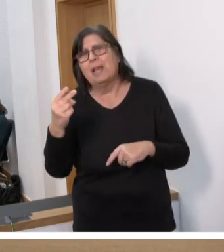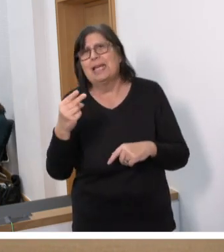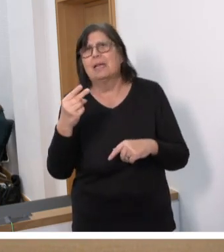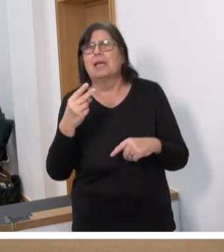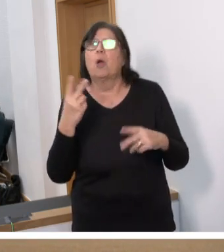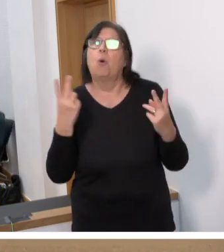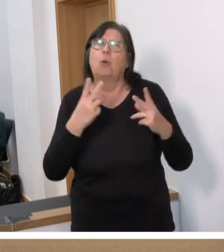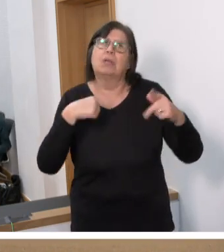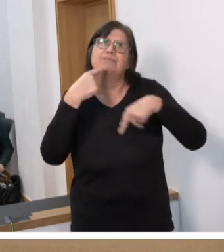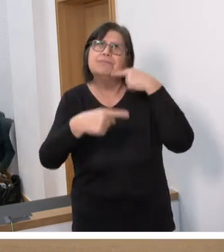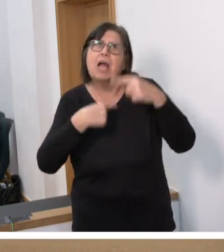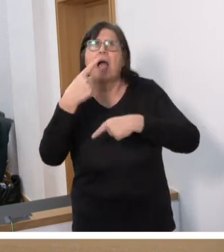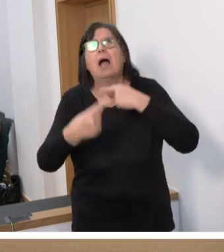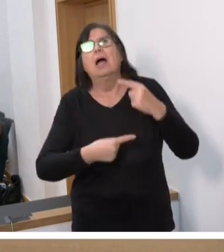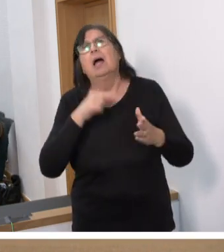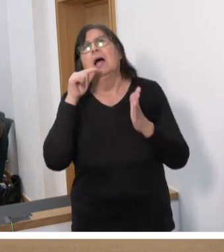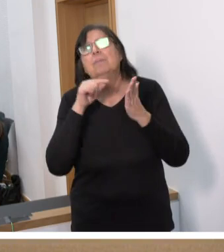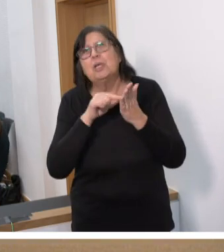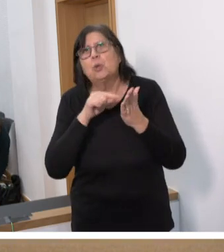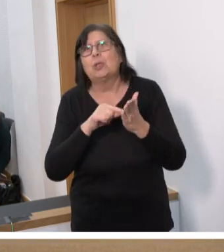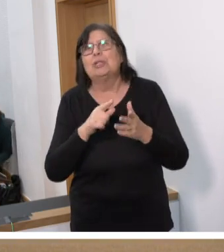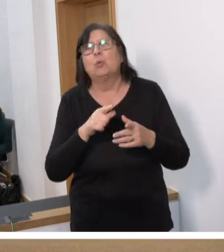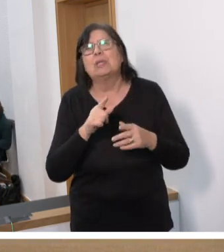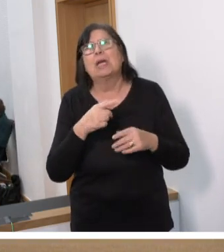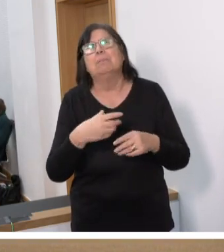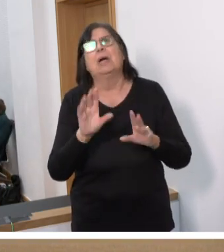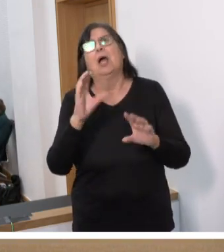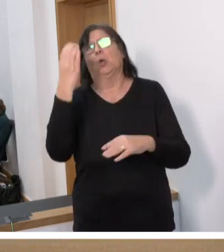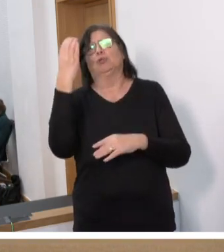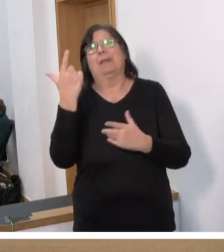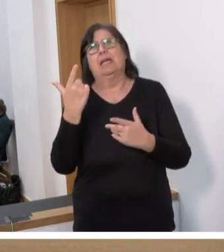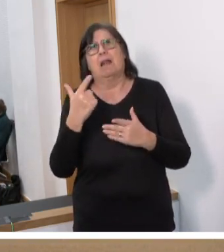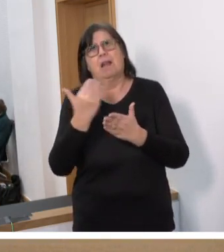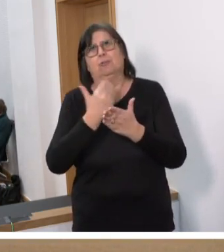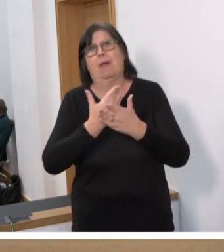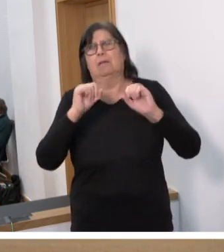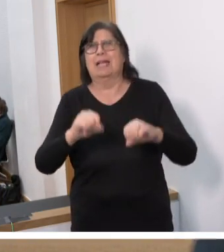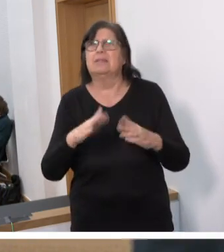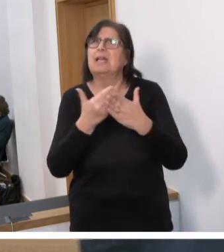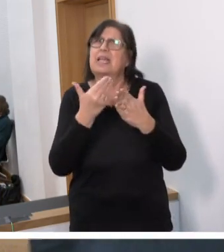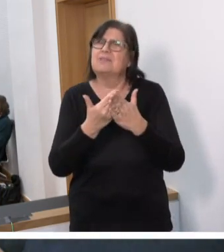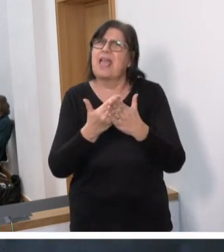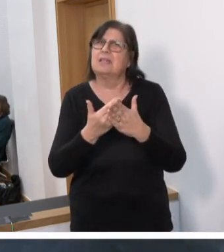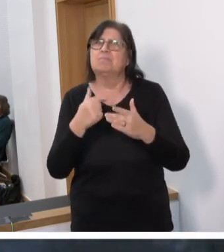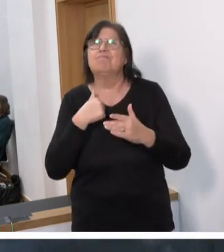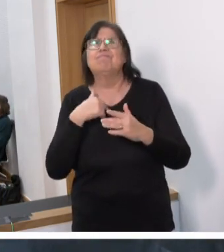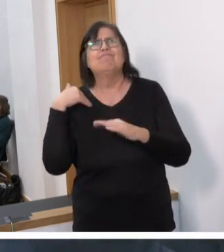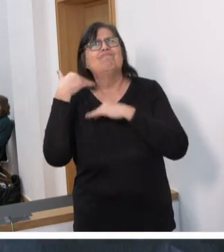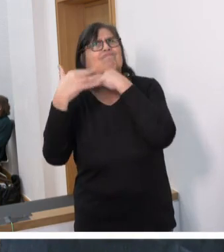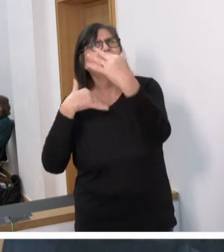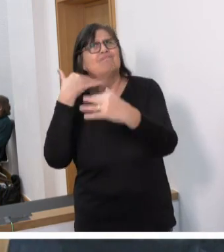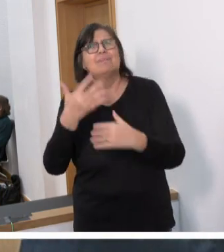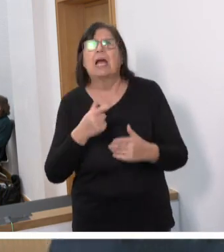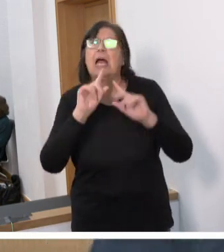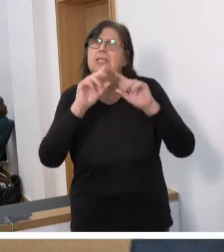die permanente Argumentation mit dem Rückspiegel sparen könnten. Deshalb habe ich die historischen Fakten